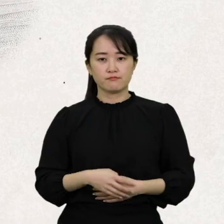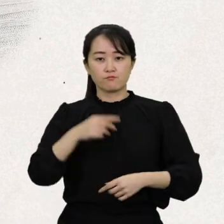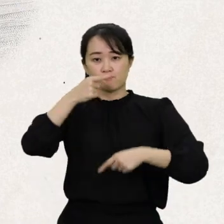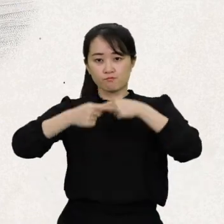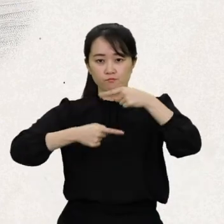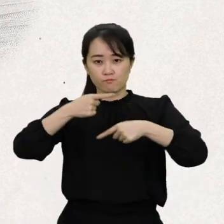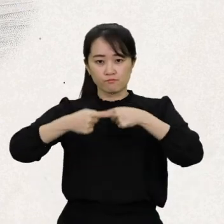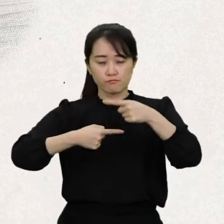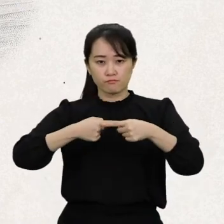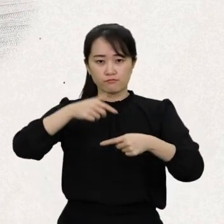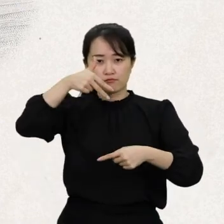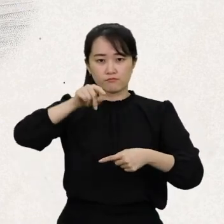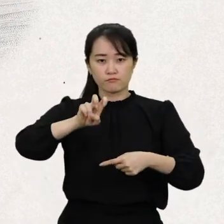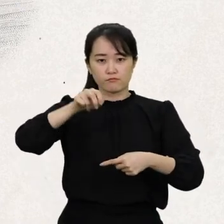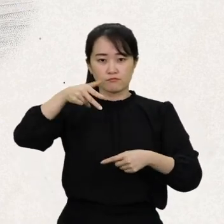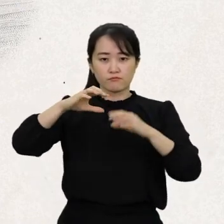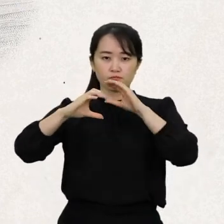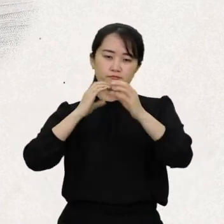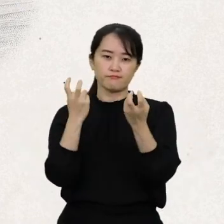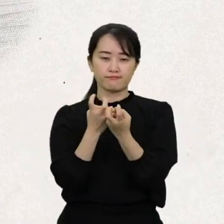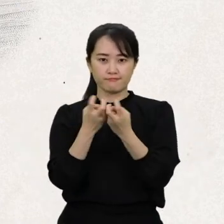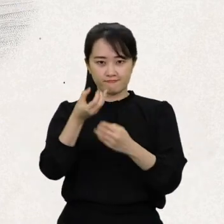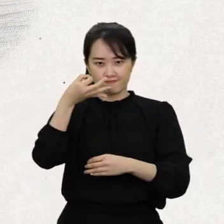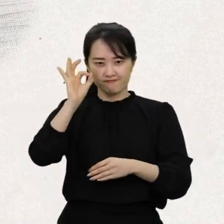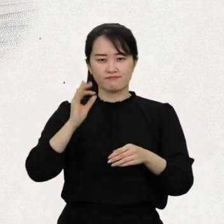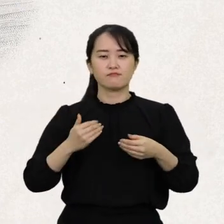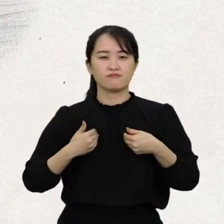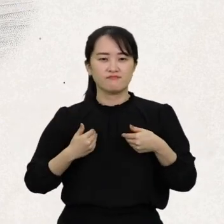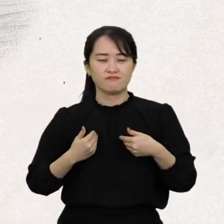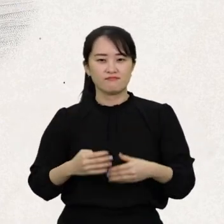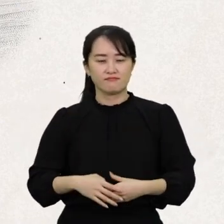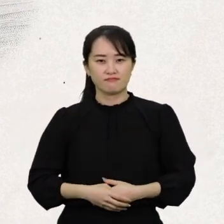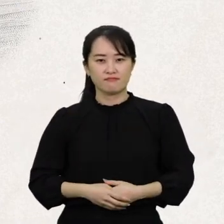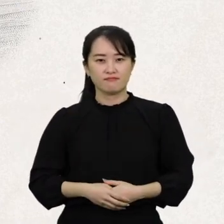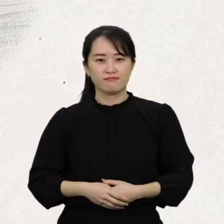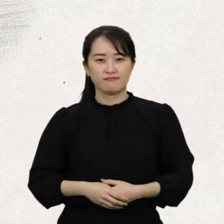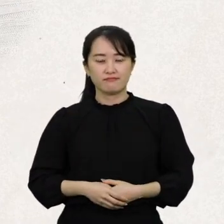수어도 의사소통 수단이라는 것을 인정하는 것이 필요하겠죠.